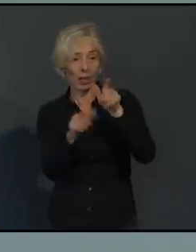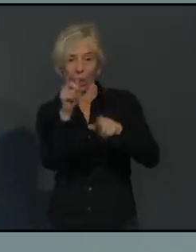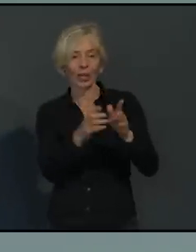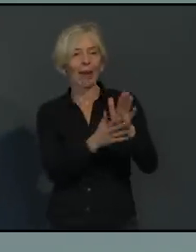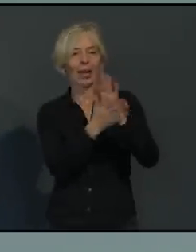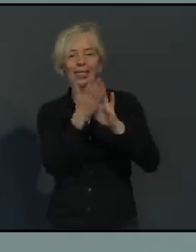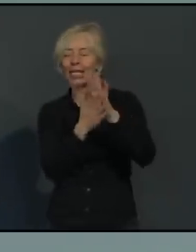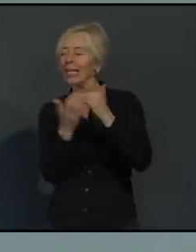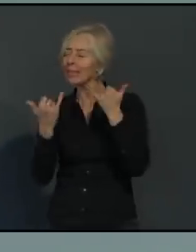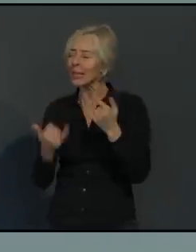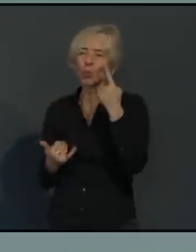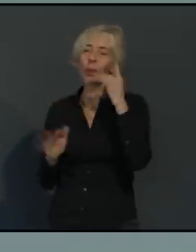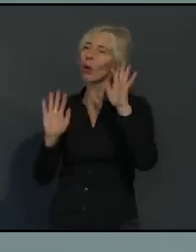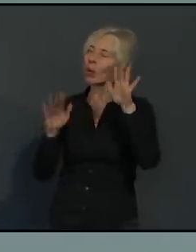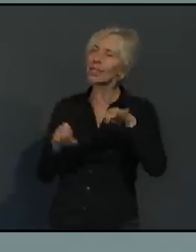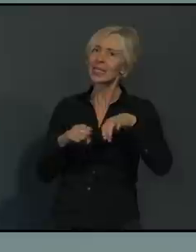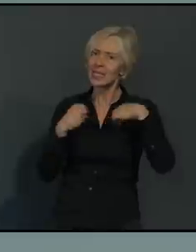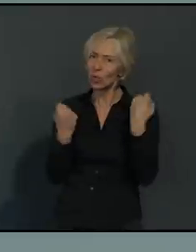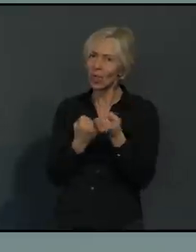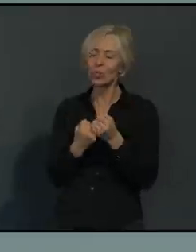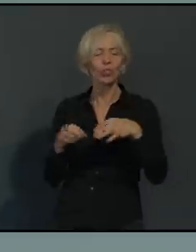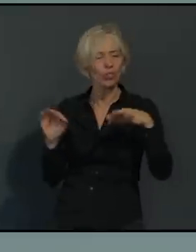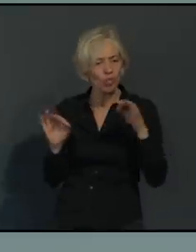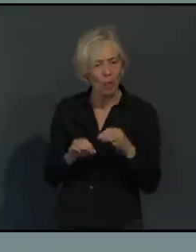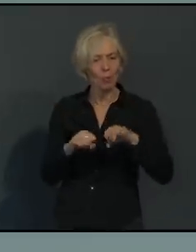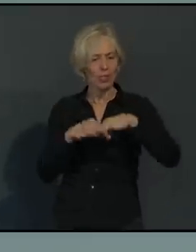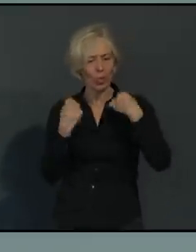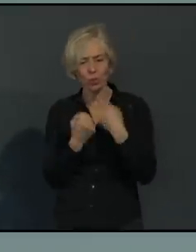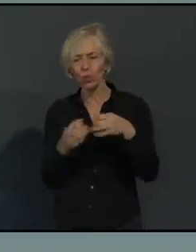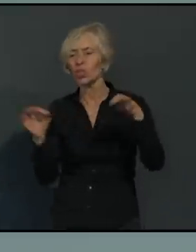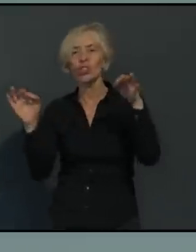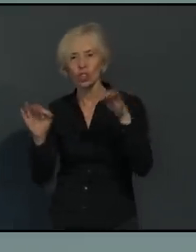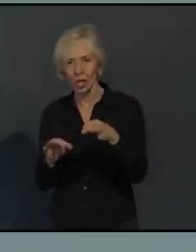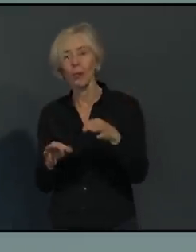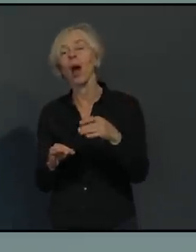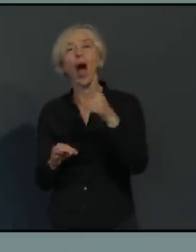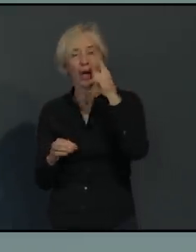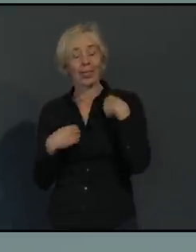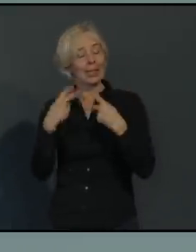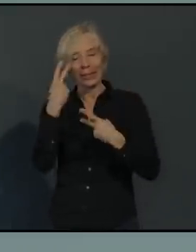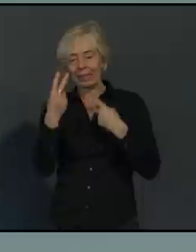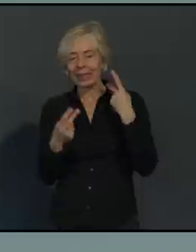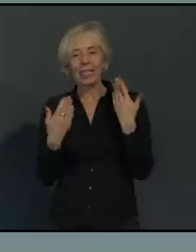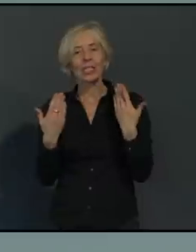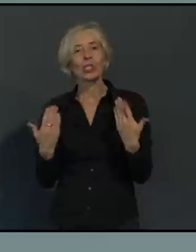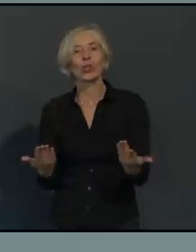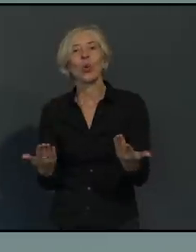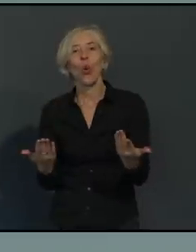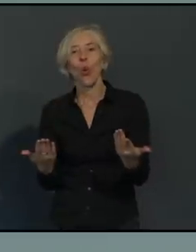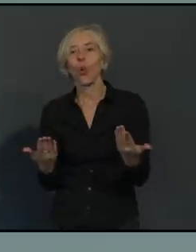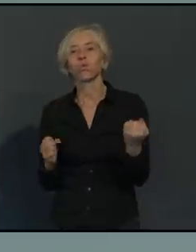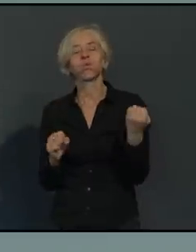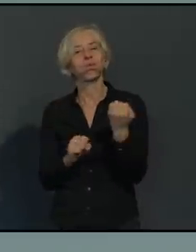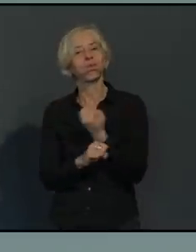Und wenn ich mir das alles anschaue, dann verpufft ganz viel Arbeit der letzten Jahre. Ich habe die Tage Götz Beck auf der Straße